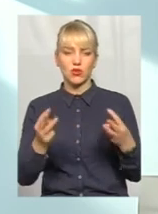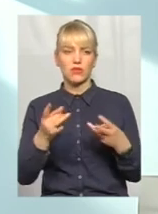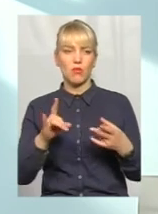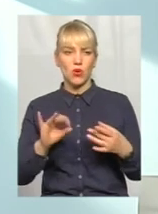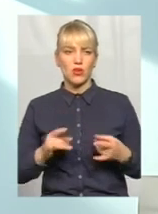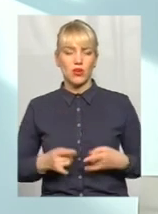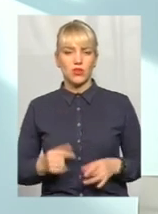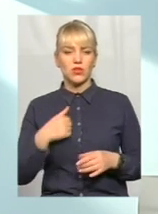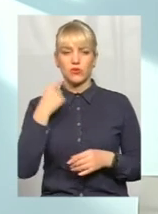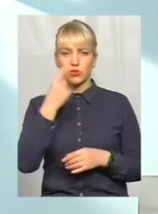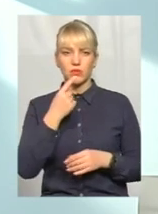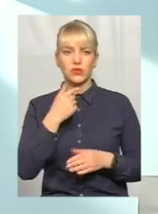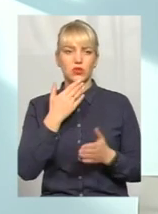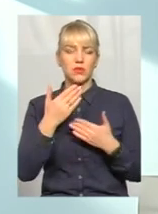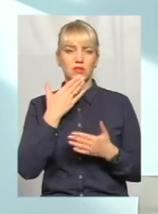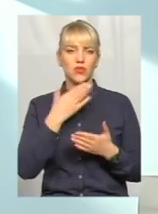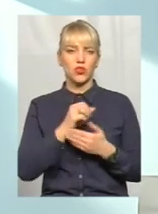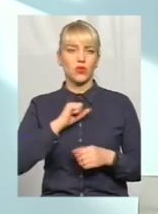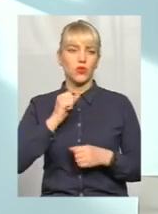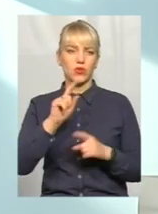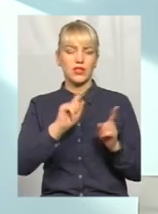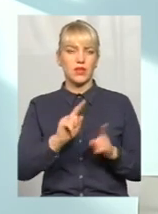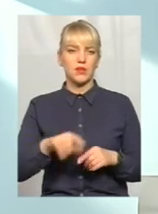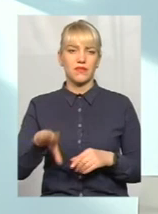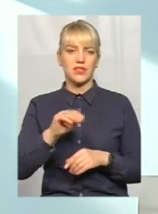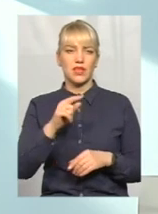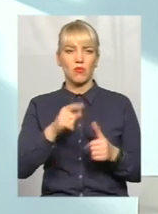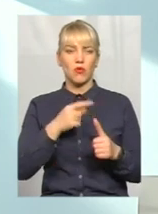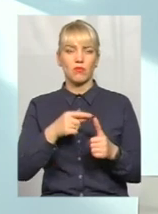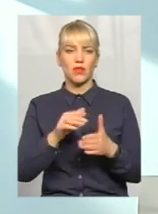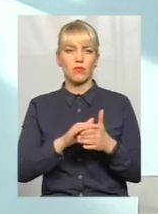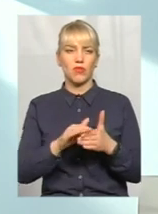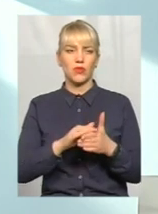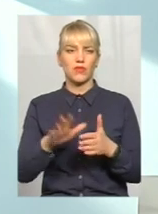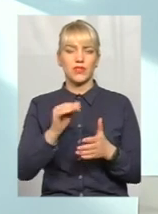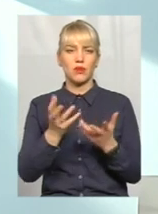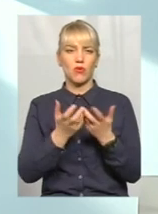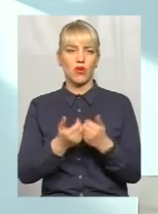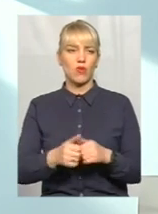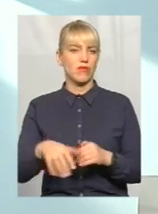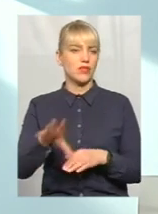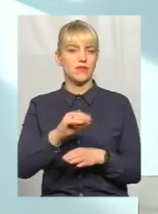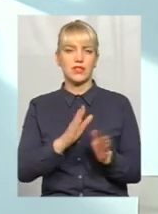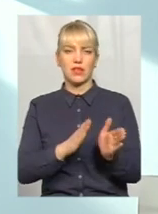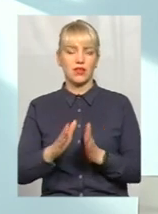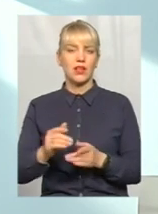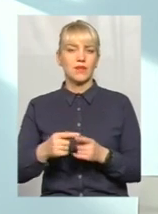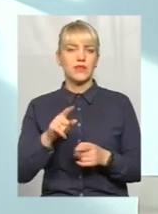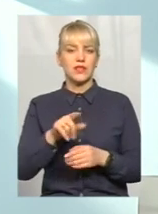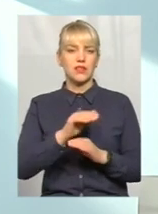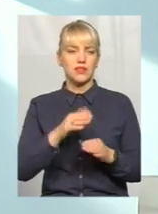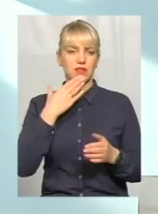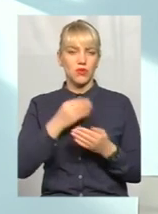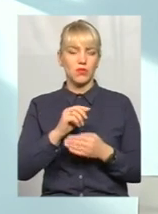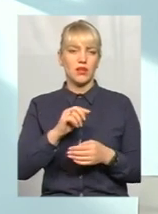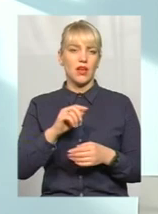особисто спілкувалася із своєю колегою з Закарпаття, всі поіменно, пофамільно, всі пораховані, все-все-все. Це діти із своїми біологічними